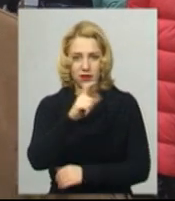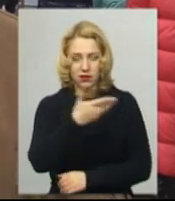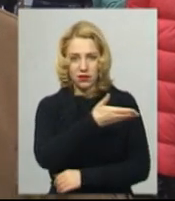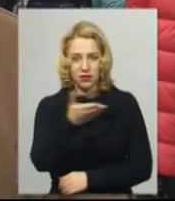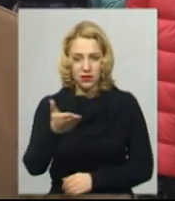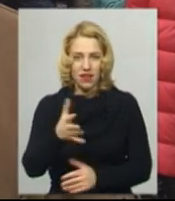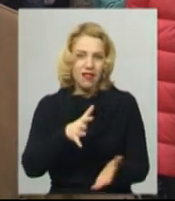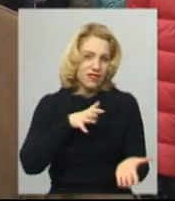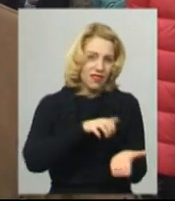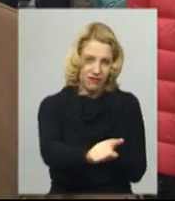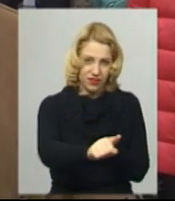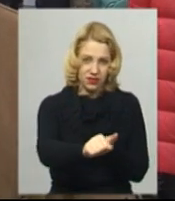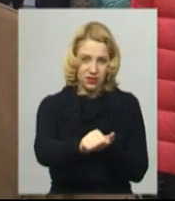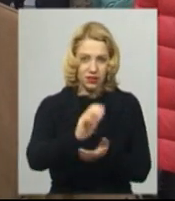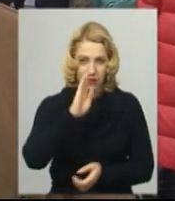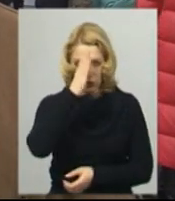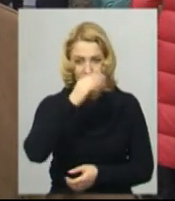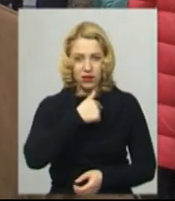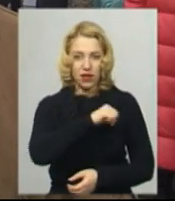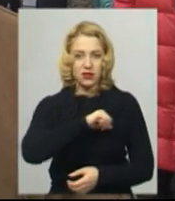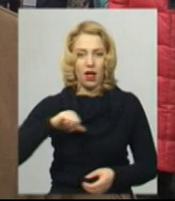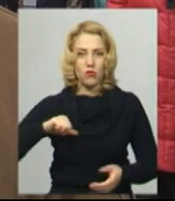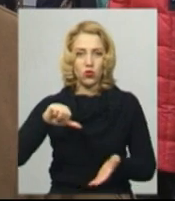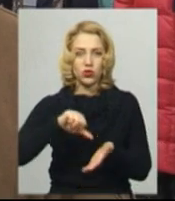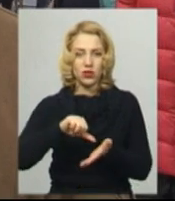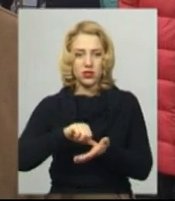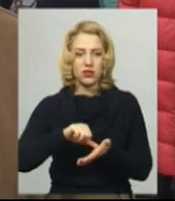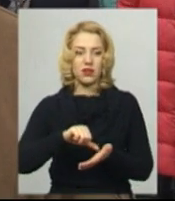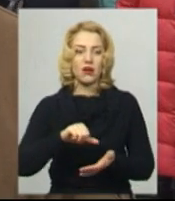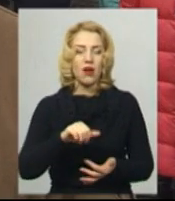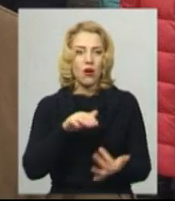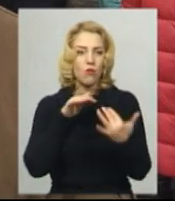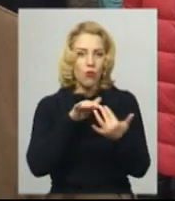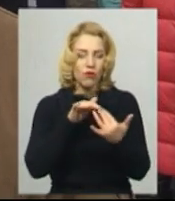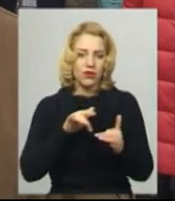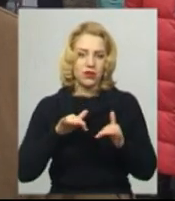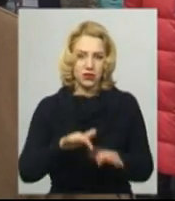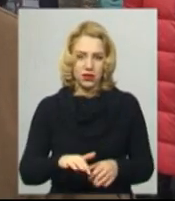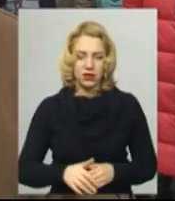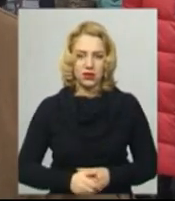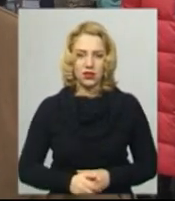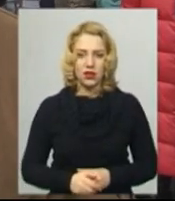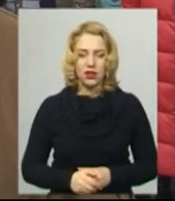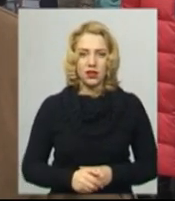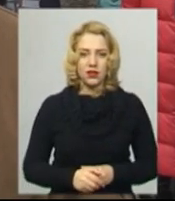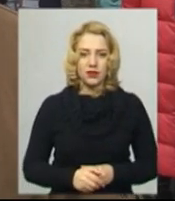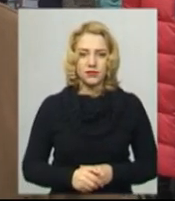давіть. Я сам учасник бойових дітей. Звільнився, бо зараз ним не міг.